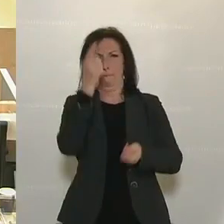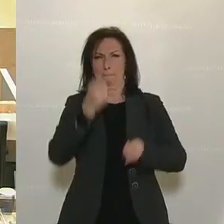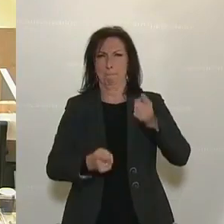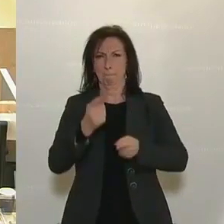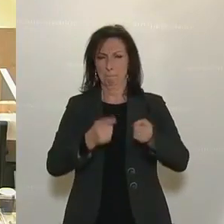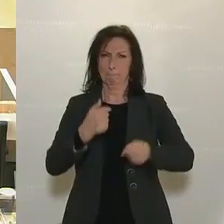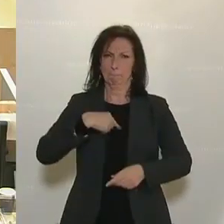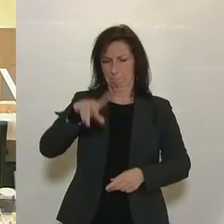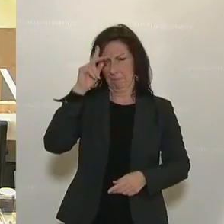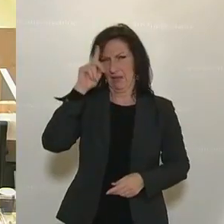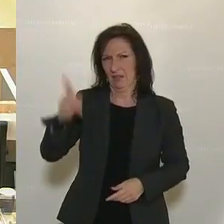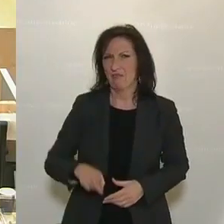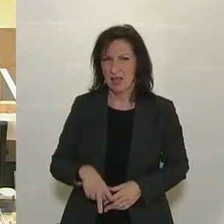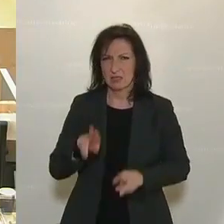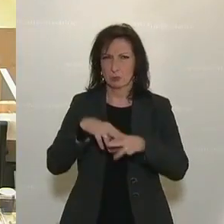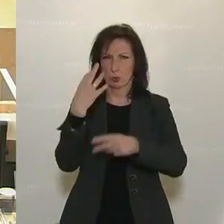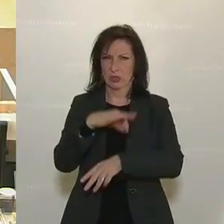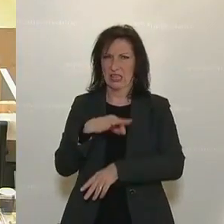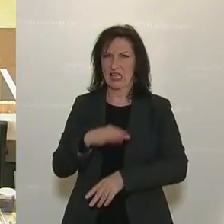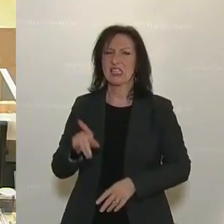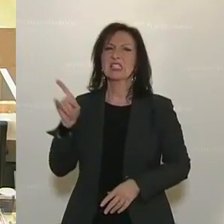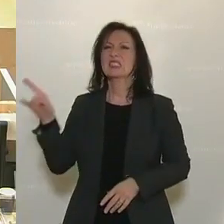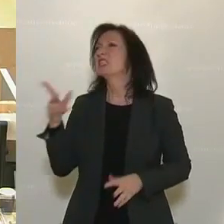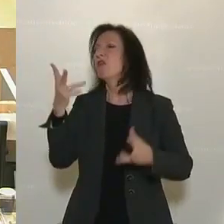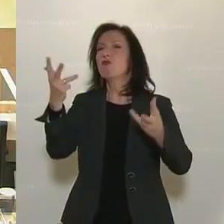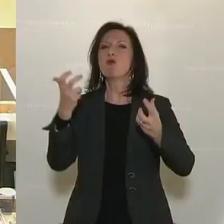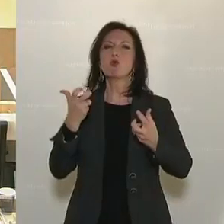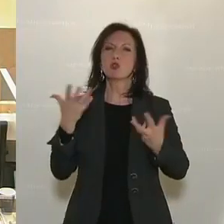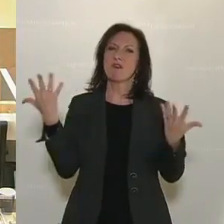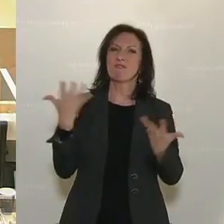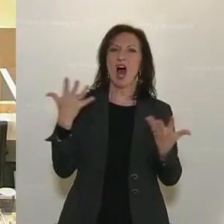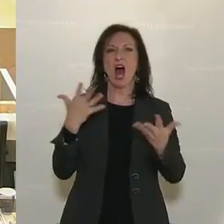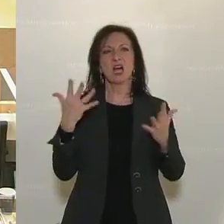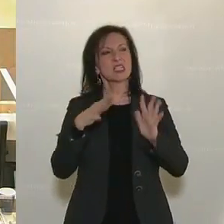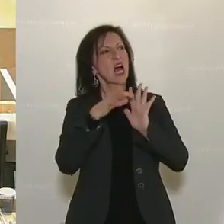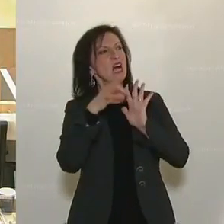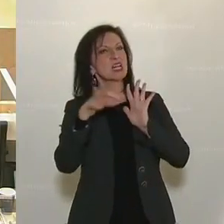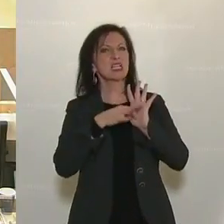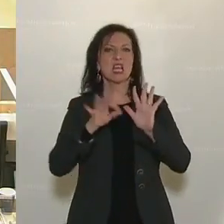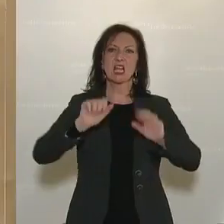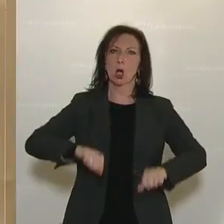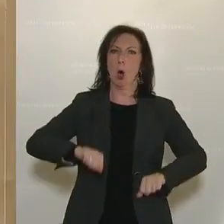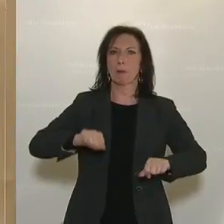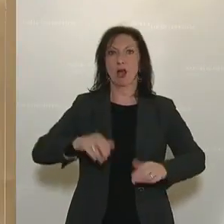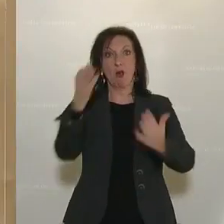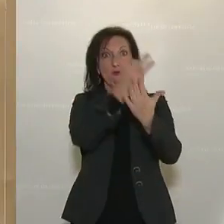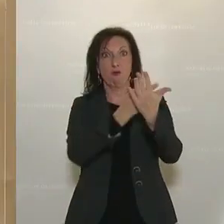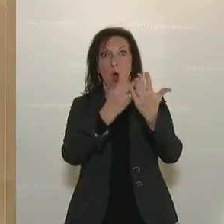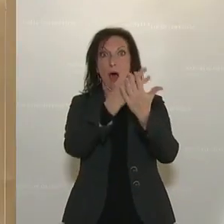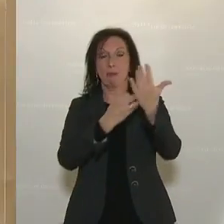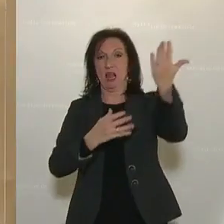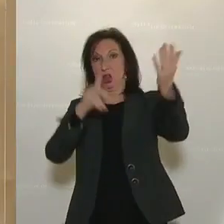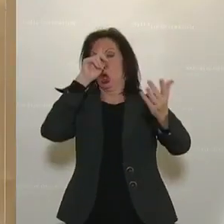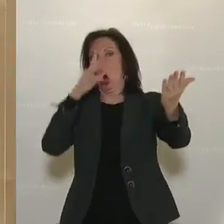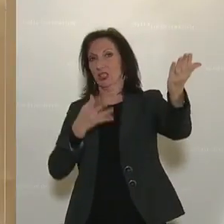Bundeskanzler kenne und weil ich weiß, dass Sie sich nichts mehr wünschen als diese Richtlinienkompetenz, die Ihr großes Vorbild Angela Merkel in